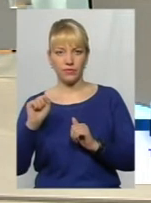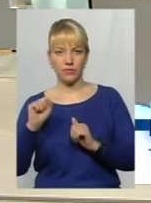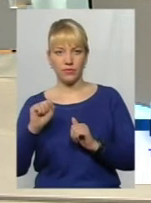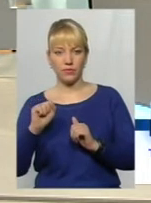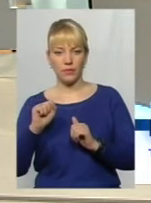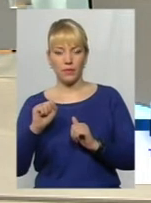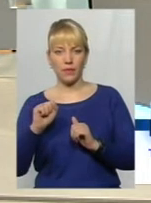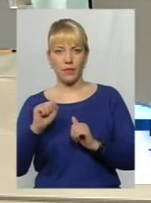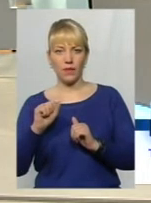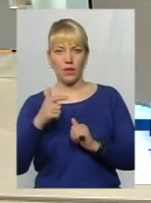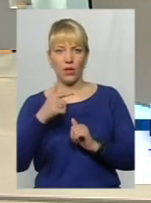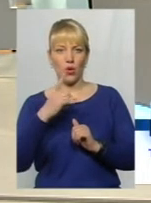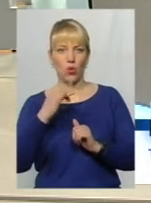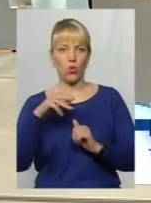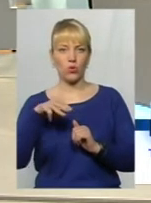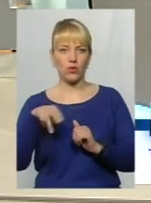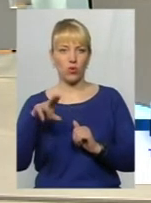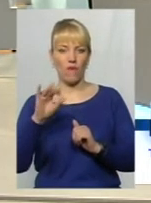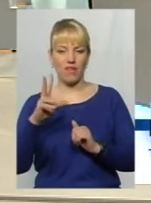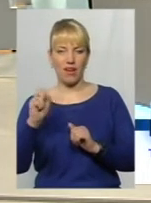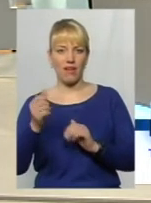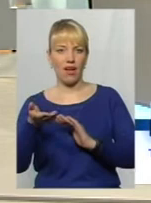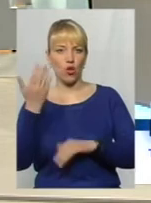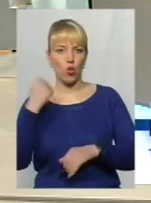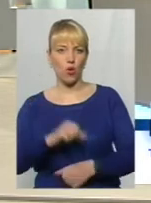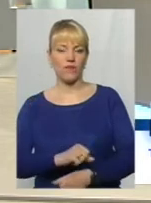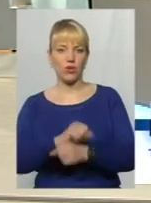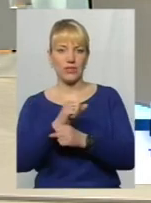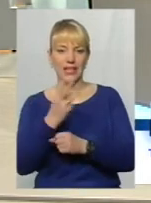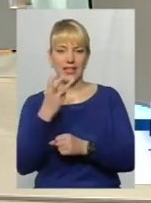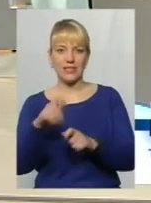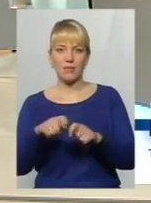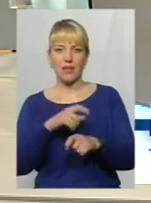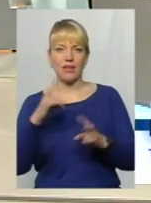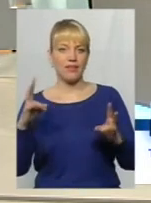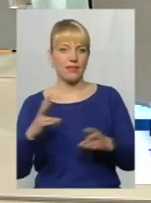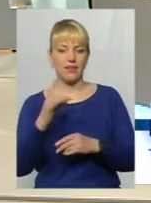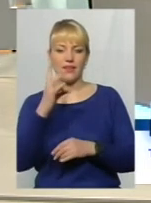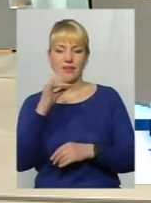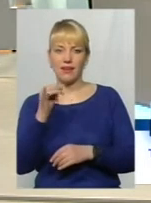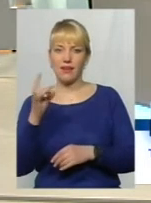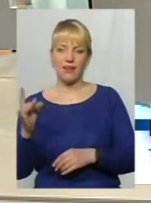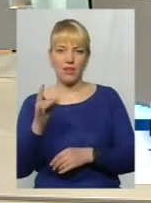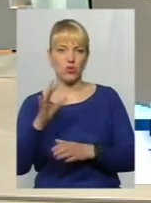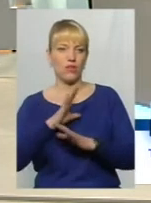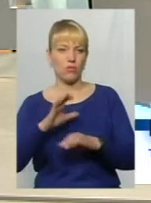грунтовка як дореволюційна. 300 метрів ні разу не зроблено ніякої дороги.